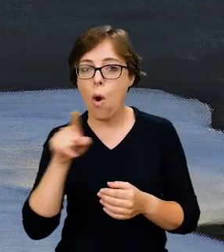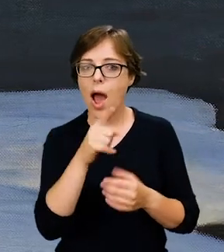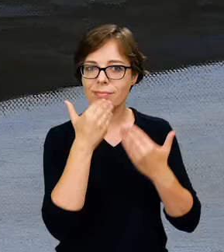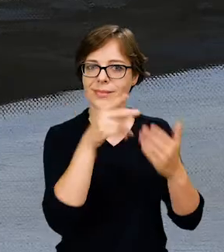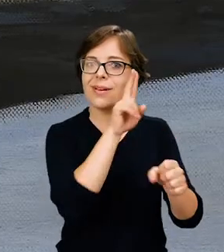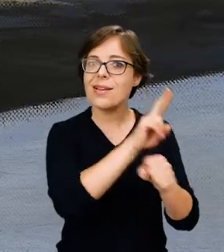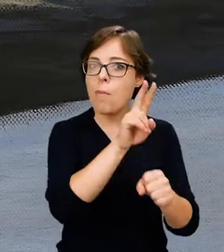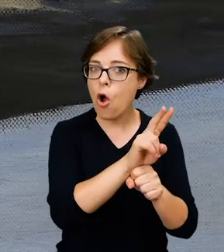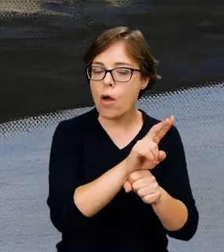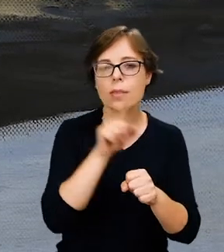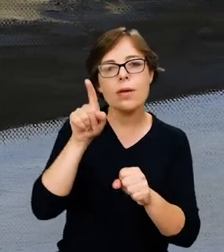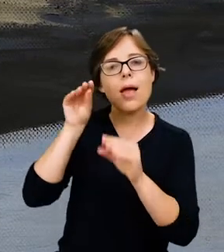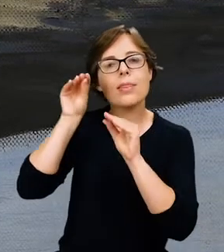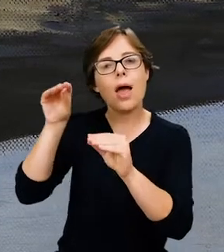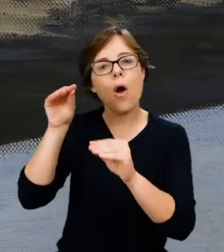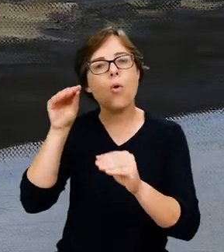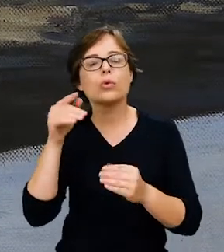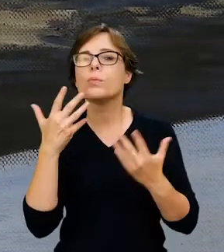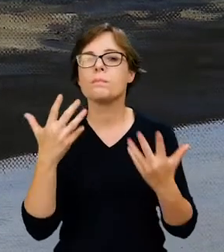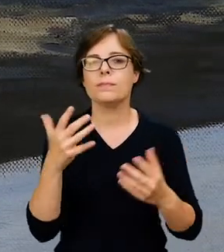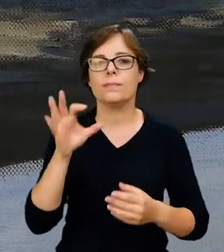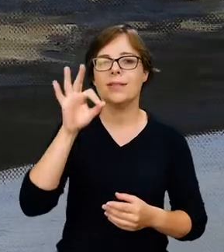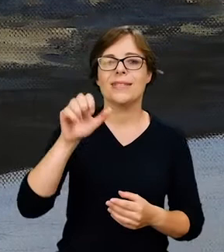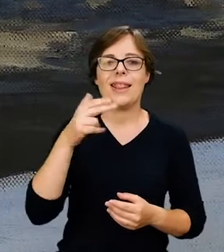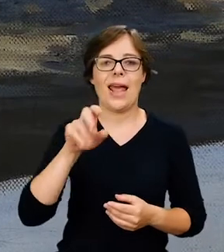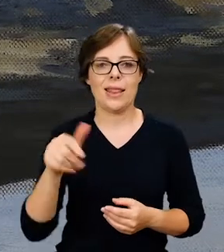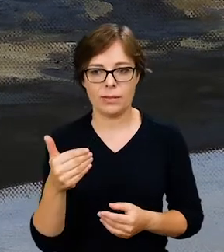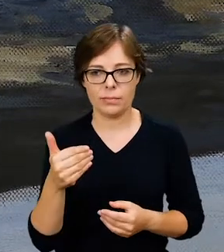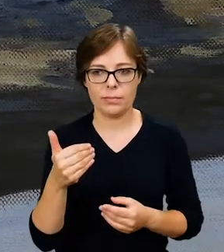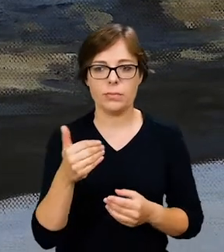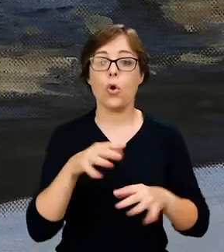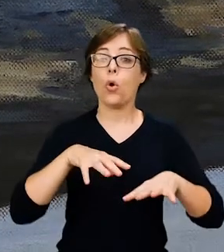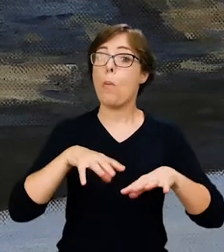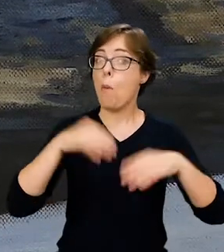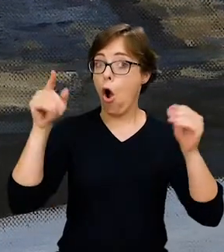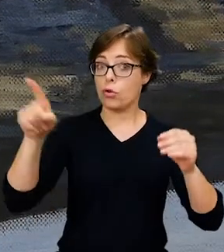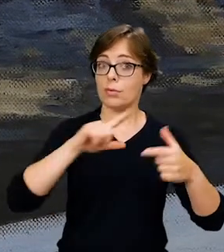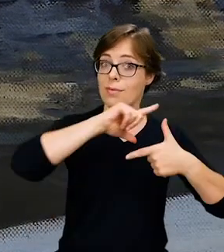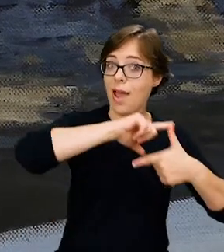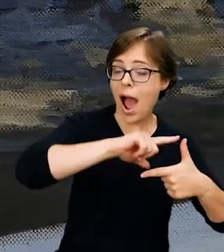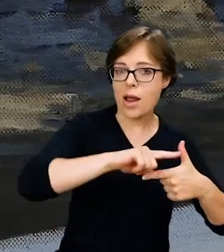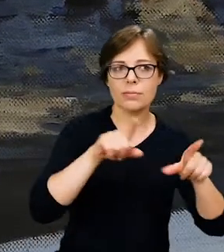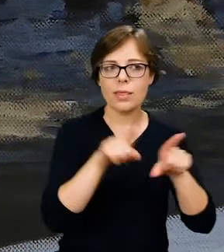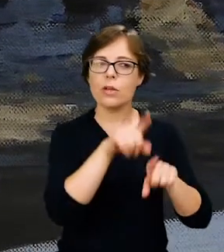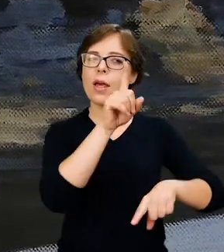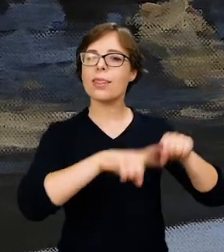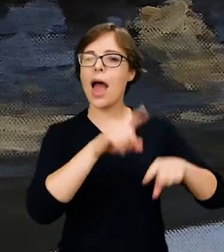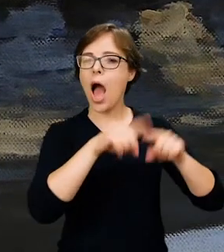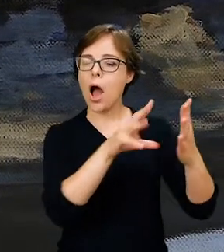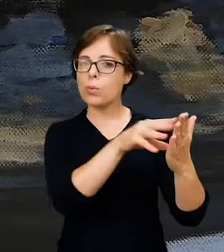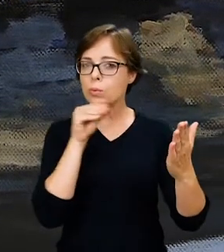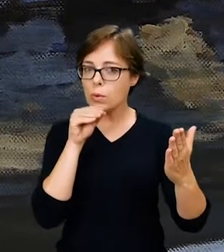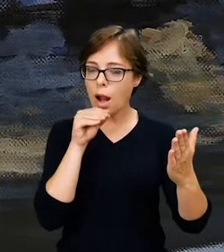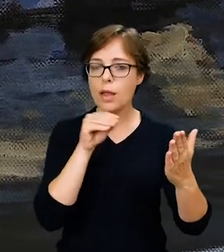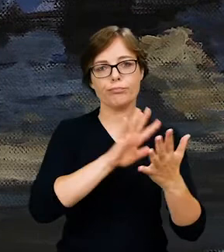japonizmu lekcje syntetyzmu. Wyjściowy realizm czy naturalizm uległ tutaj stopniowemu